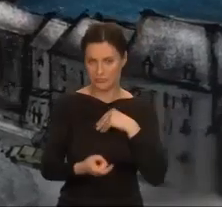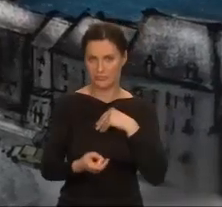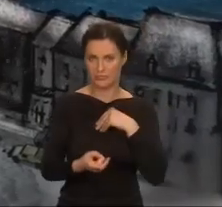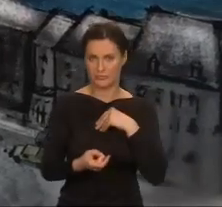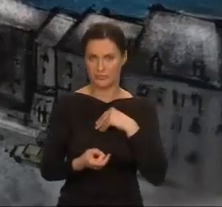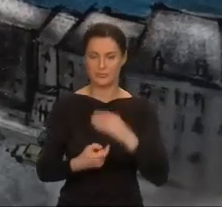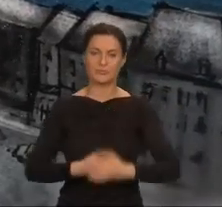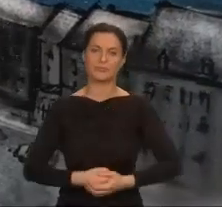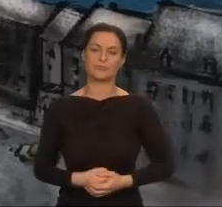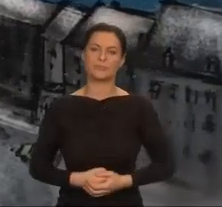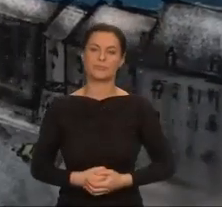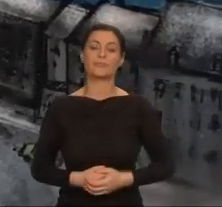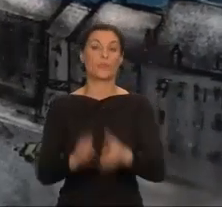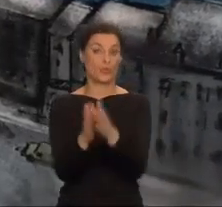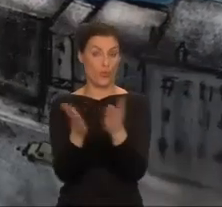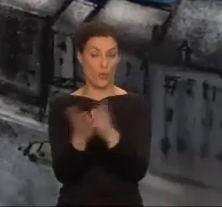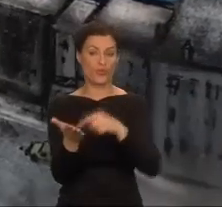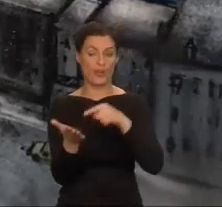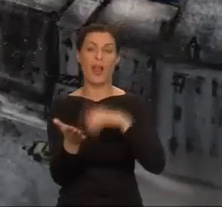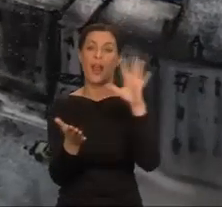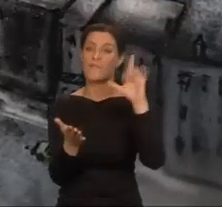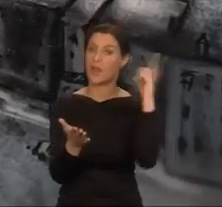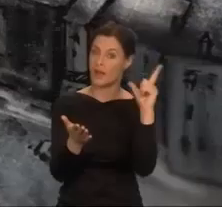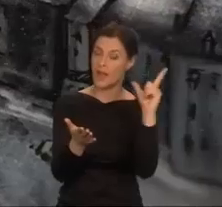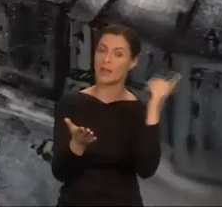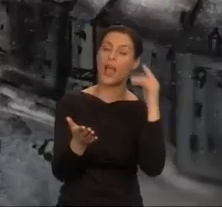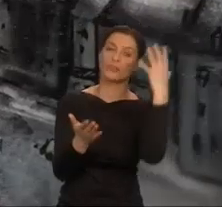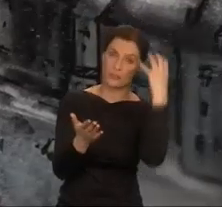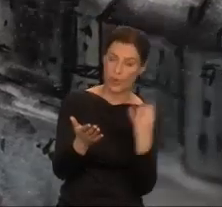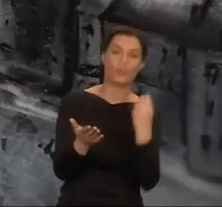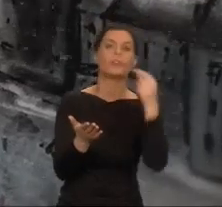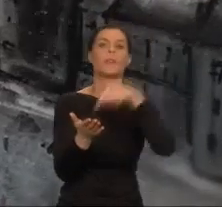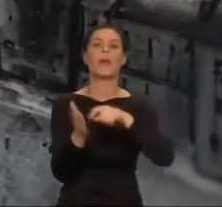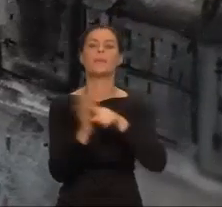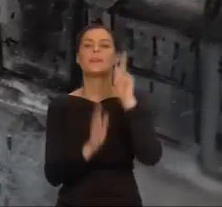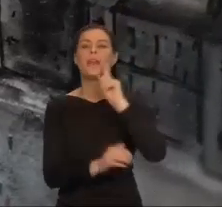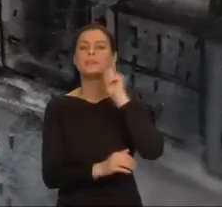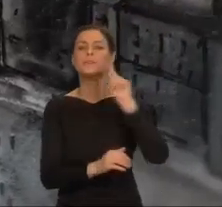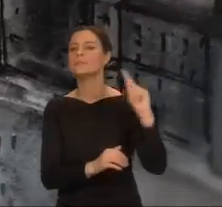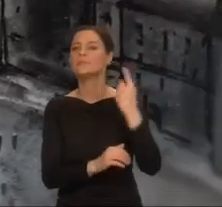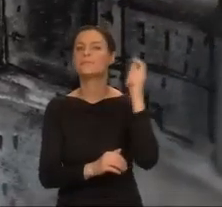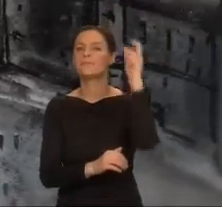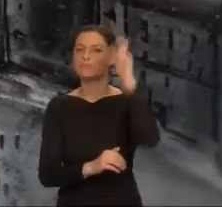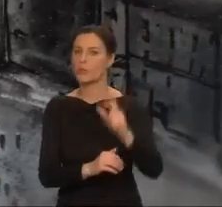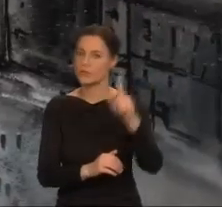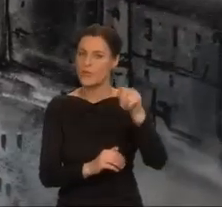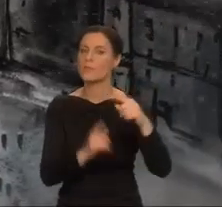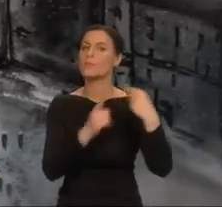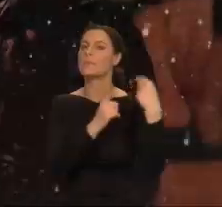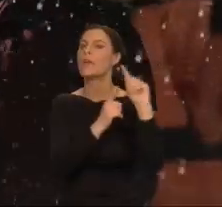W lewej ręce ciemności na planetę Zima dociera Genli, pierwszy wysłannik Ekumeny.